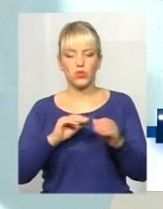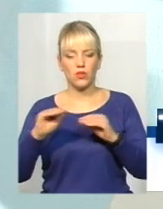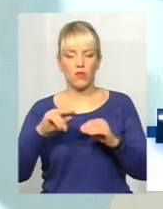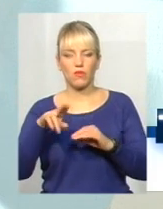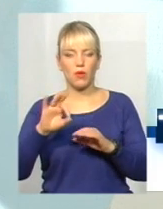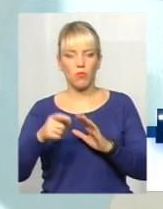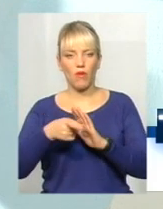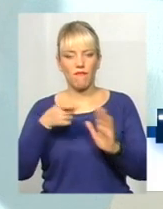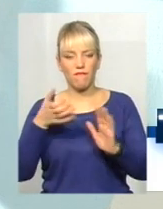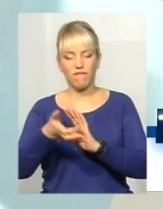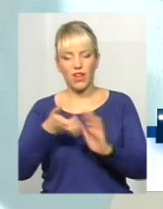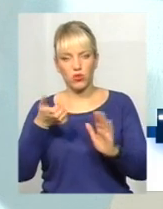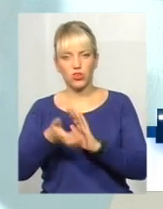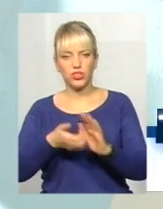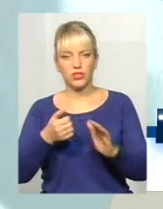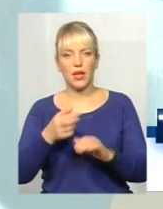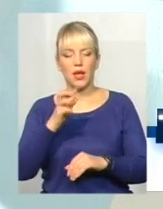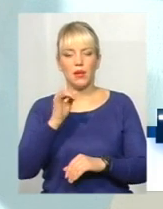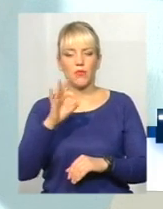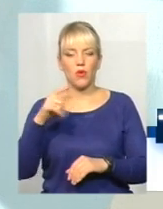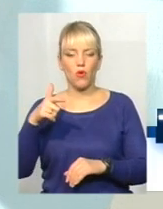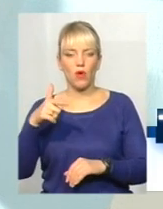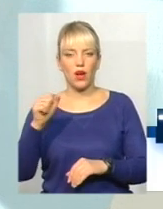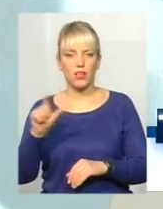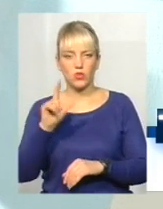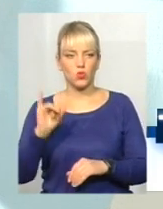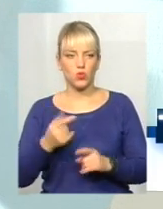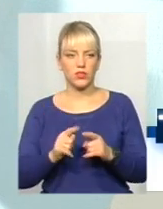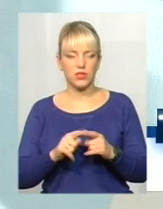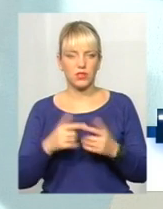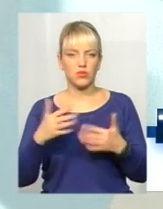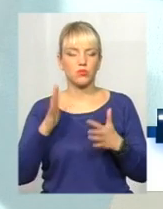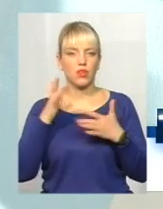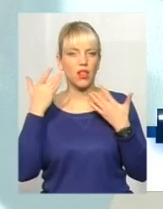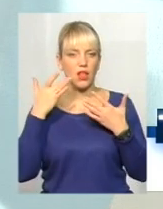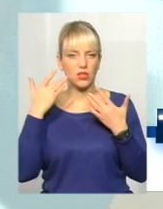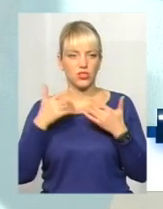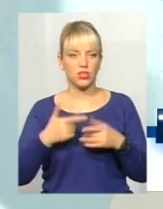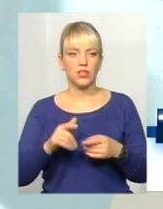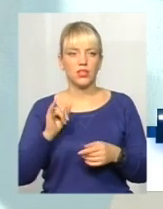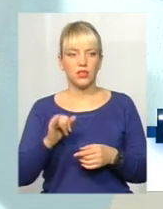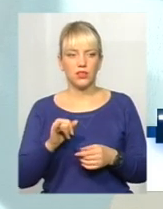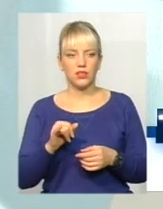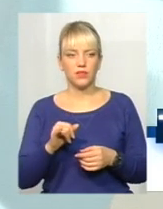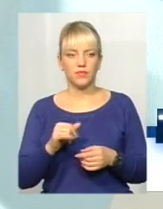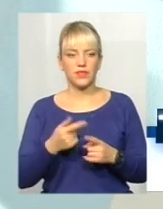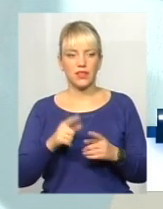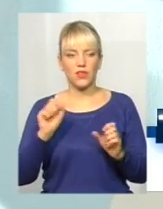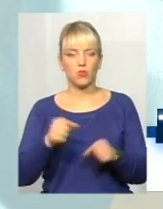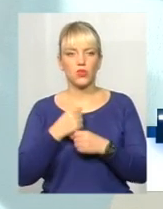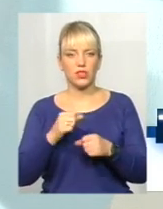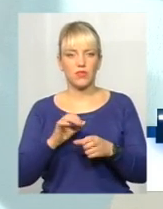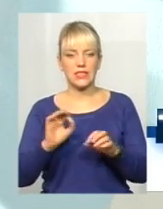буде просядеть полігон на певний відсоток, і це вже буде унеможливець